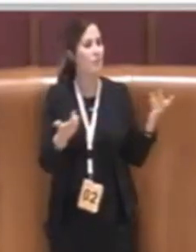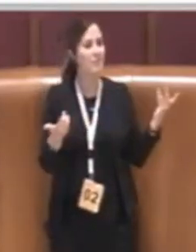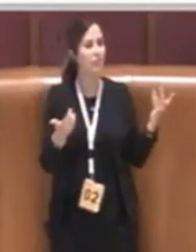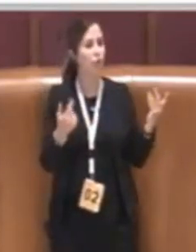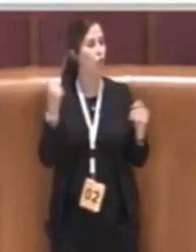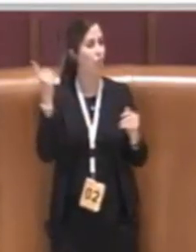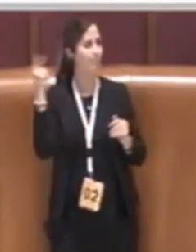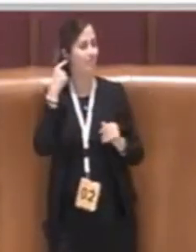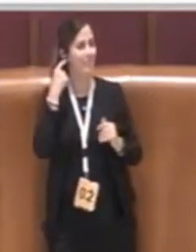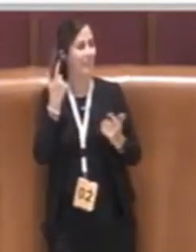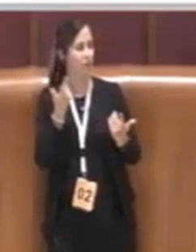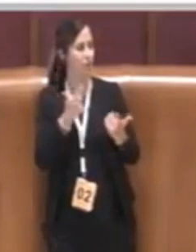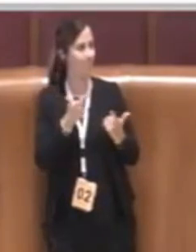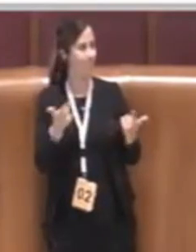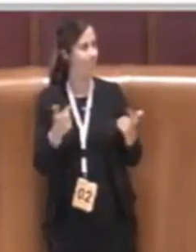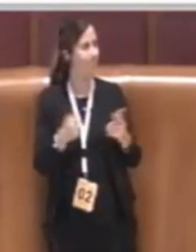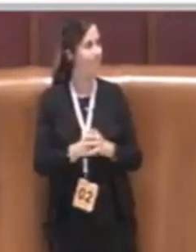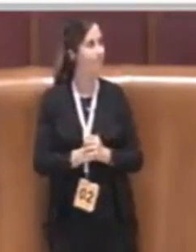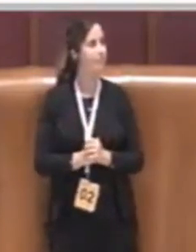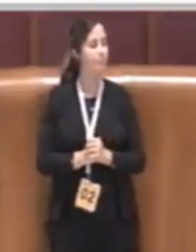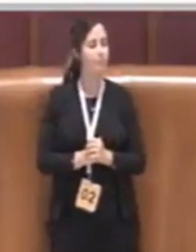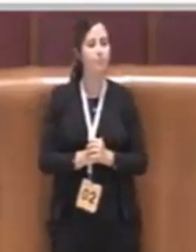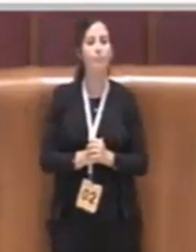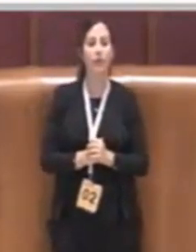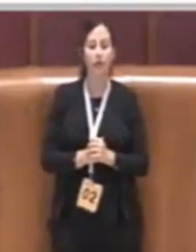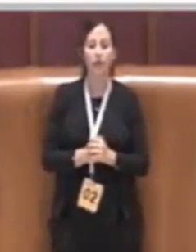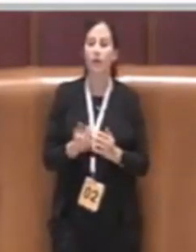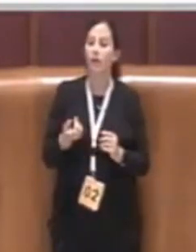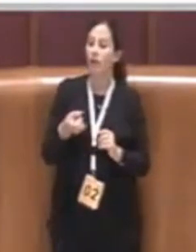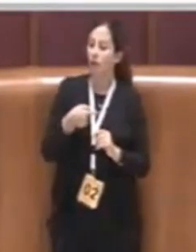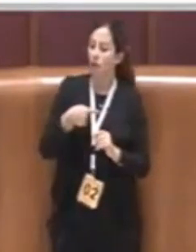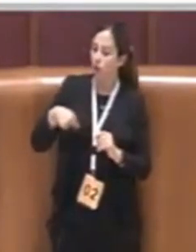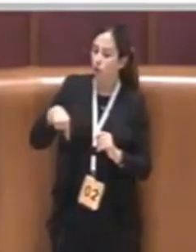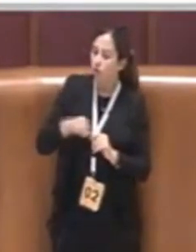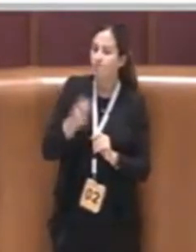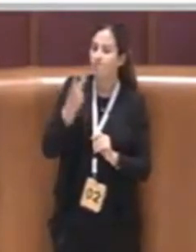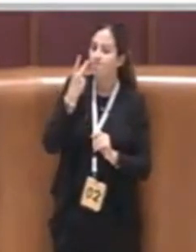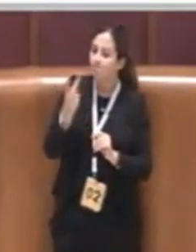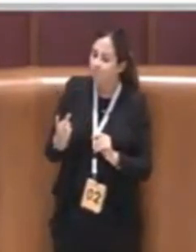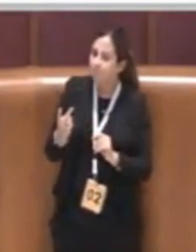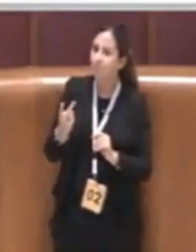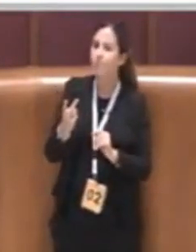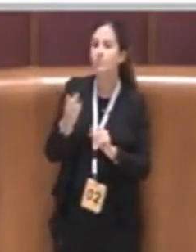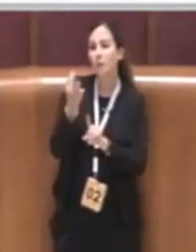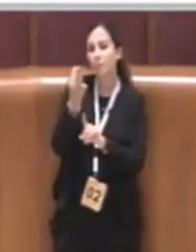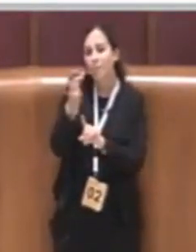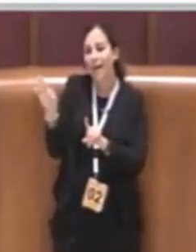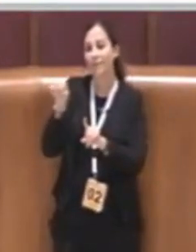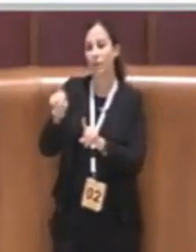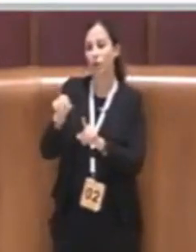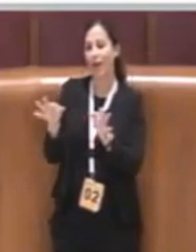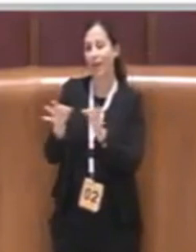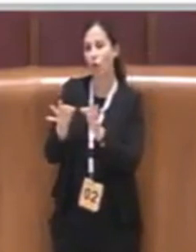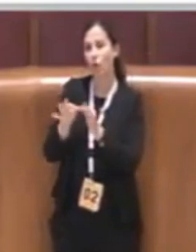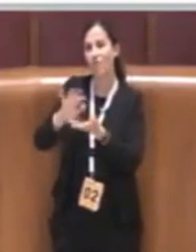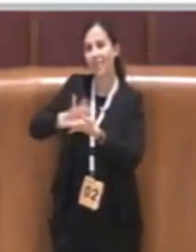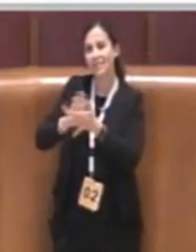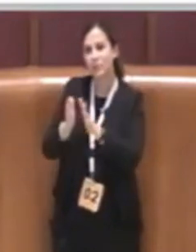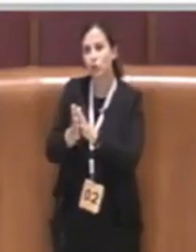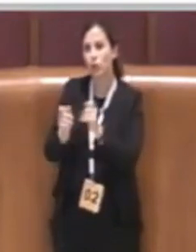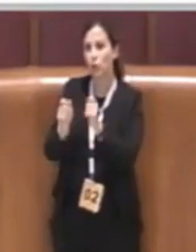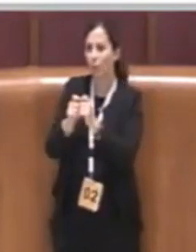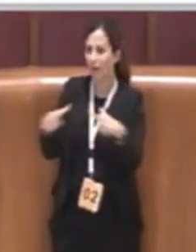presidenza grazie ci siamo accorti che in particolare per le convenzioni urbanistiche che ricadono in zone centrali della città quindi anche